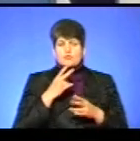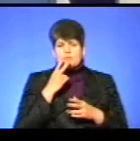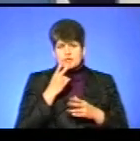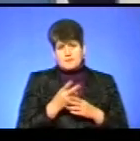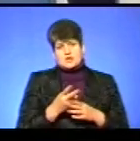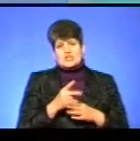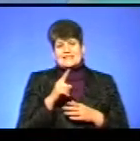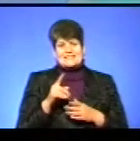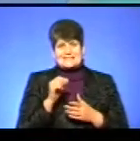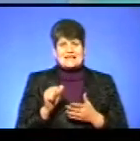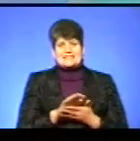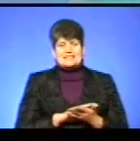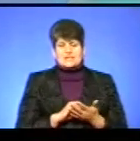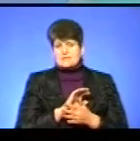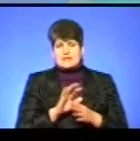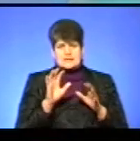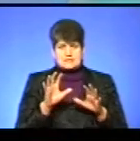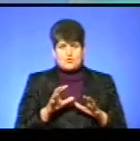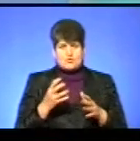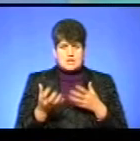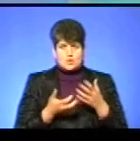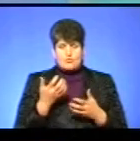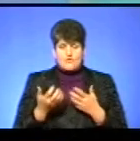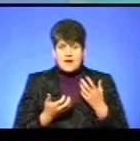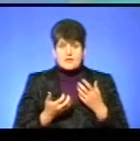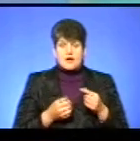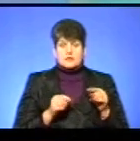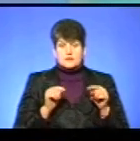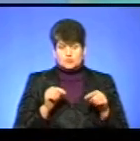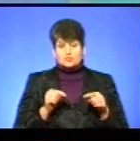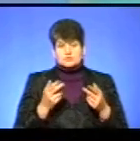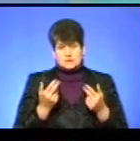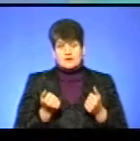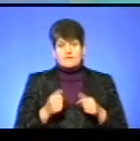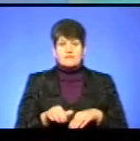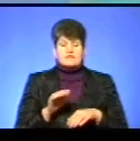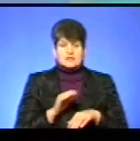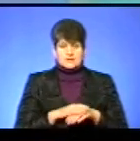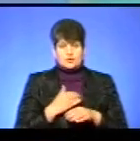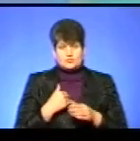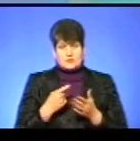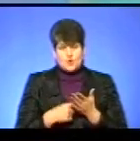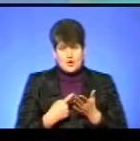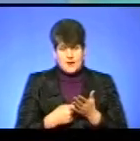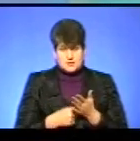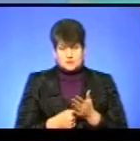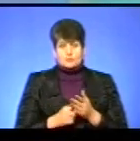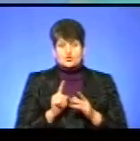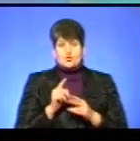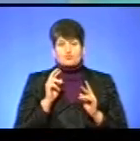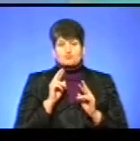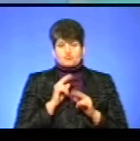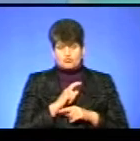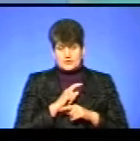за знищення або незаконне добування. Ну, так, фактично, якщо ми докажемо далі, що отруєння,